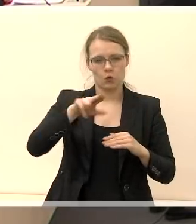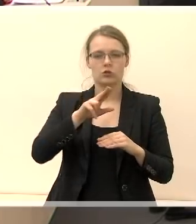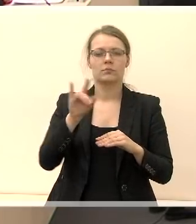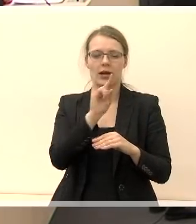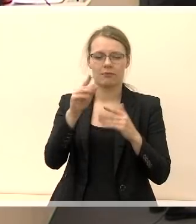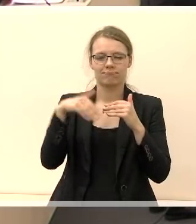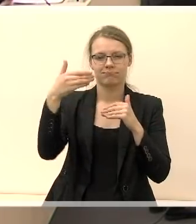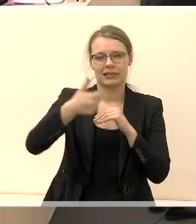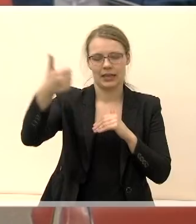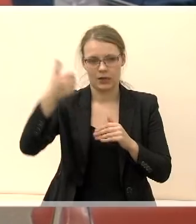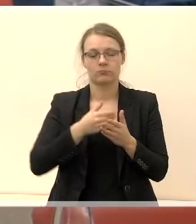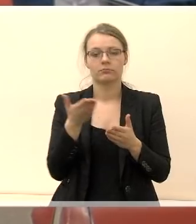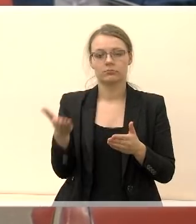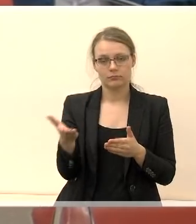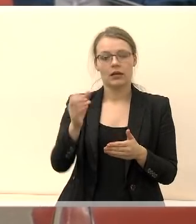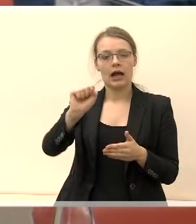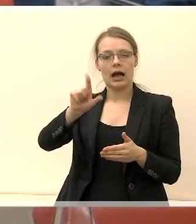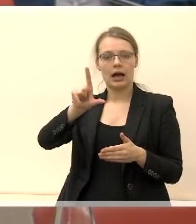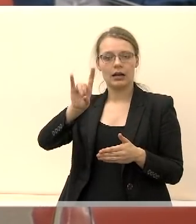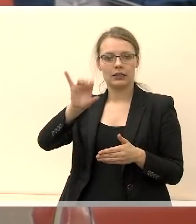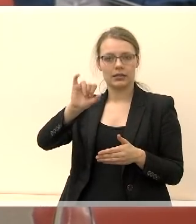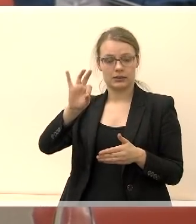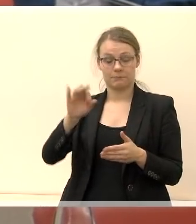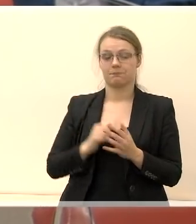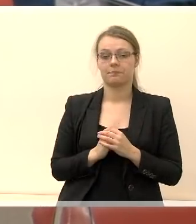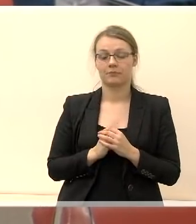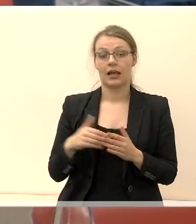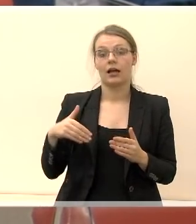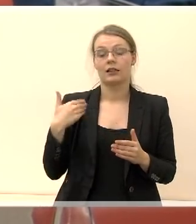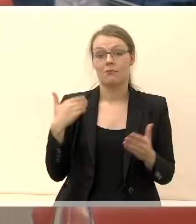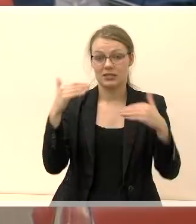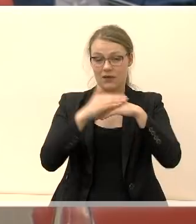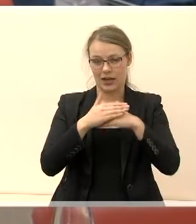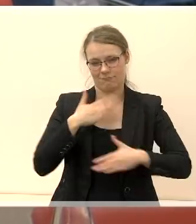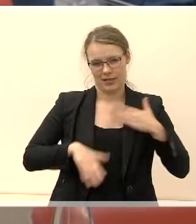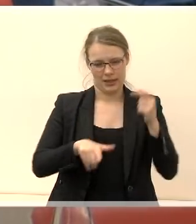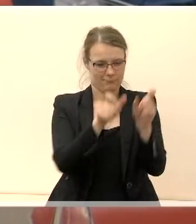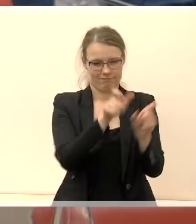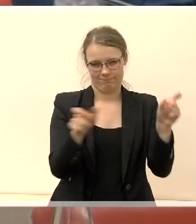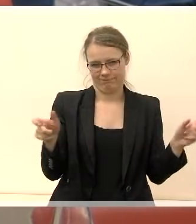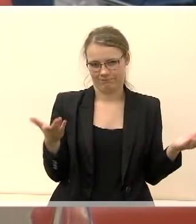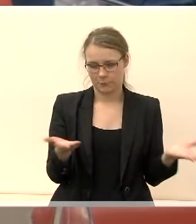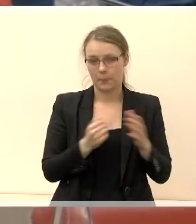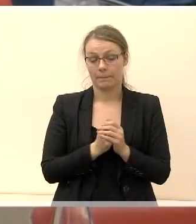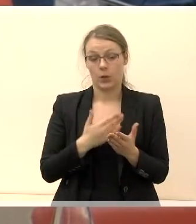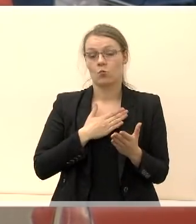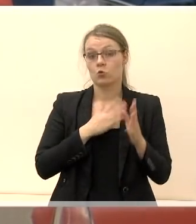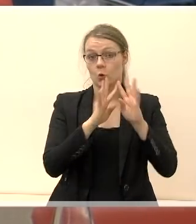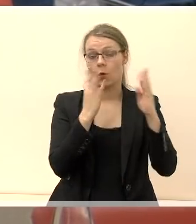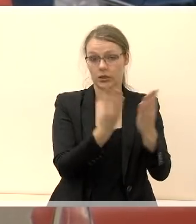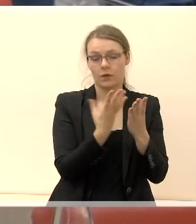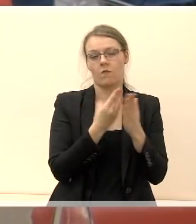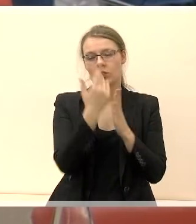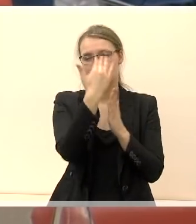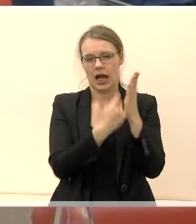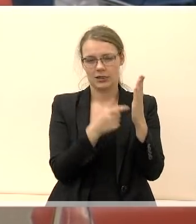Marijampolėje ir Algis Žvaliauskas, prašau. Labą vakrą, myli Marijampoliečiai. Mūsų komitetą, mūsų sąrašo